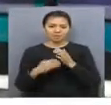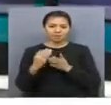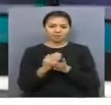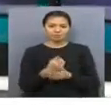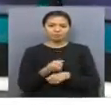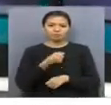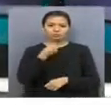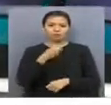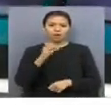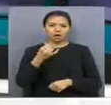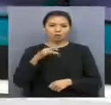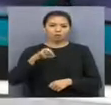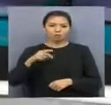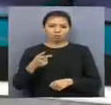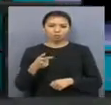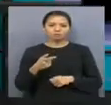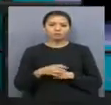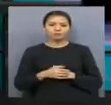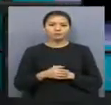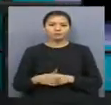ҚАЛАЙ ЖАМғЫРДА